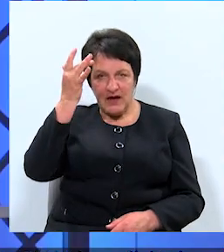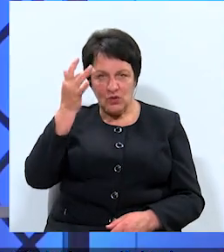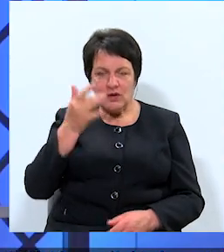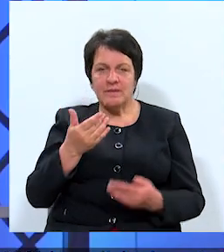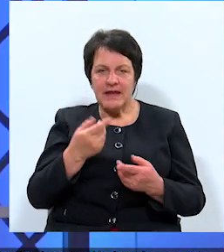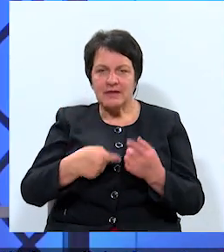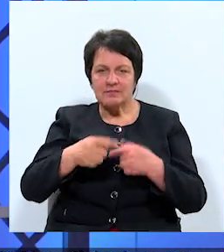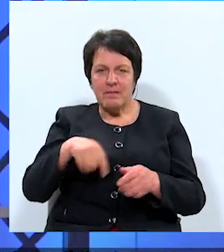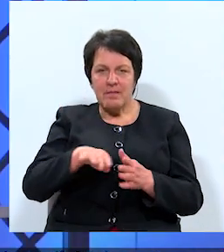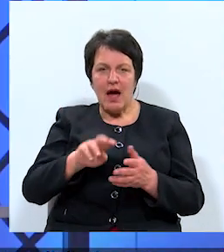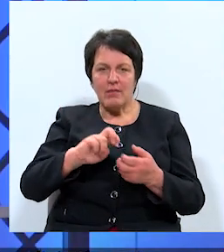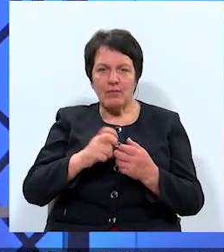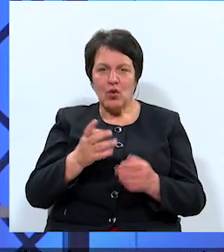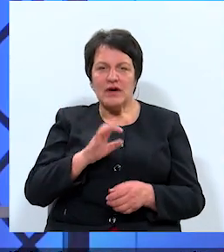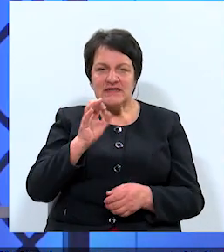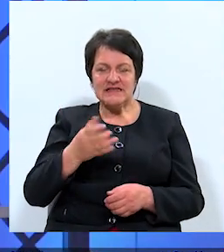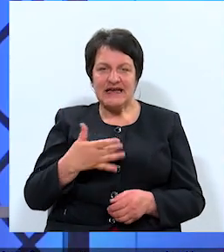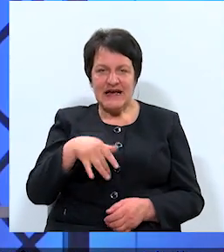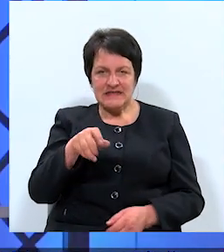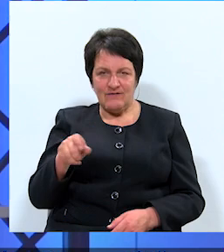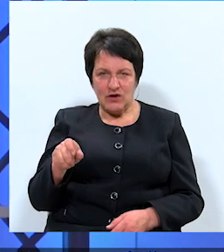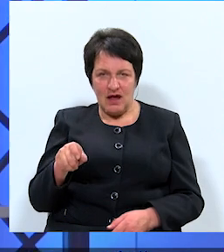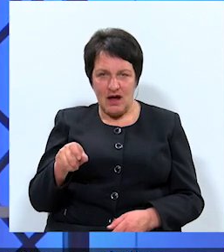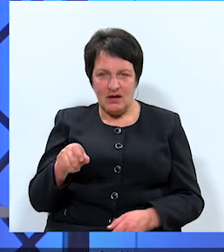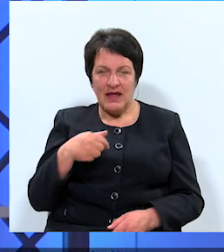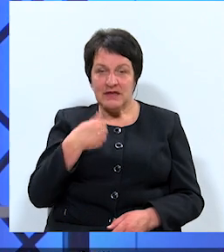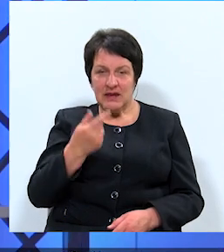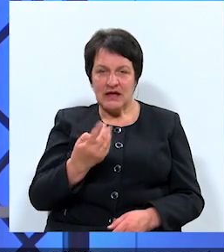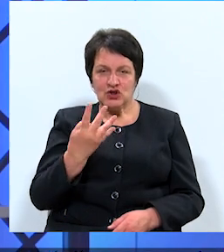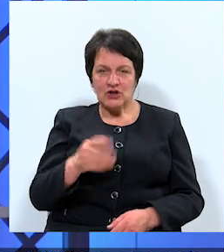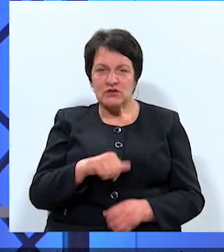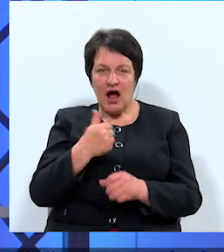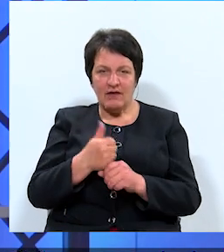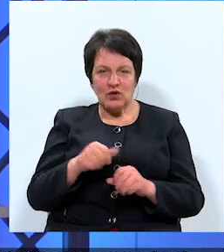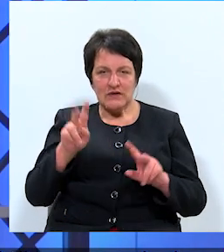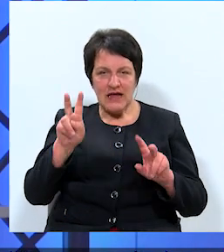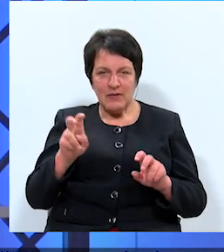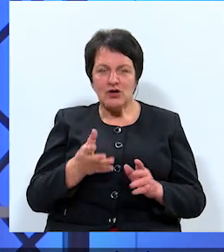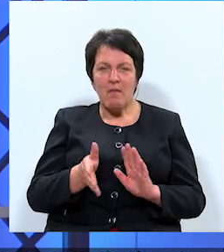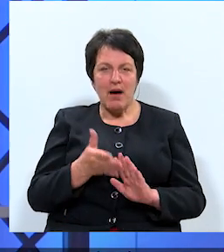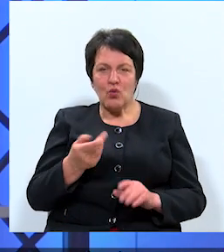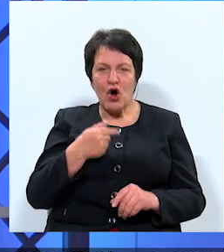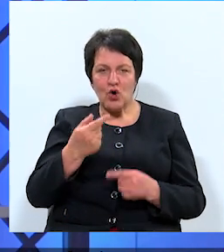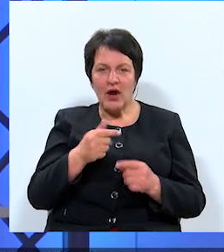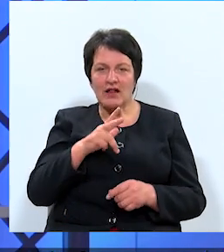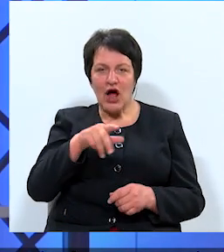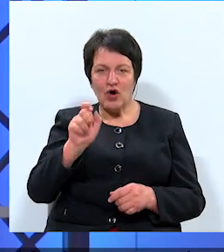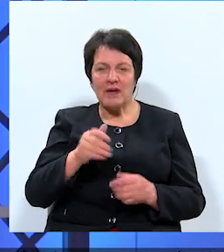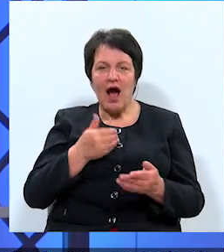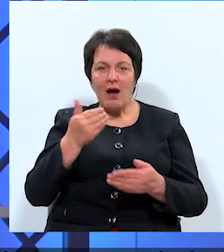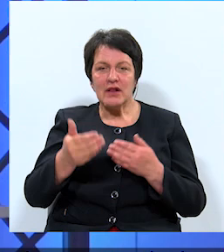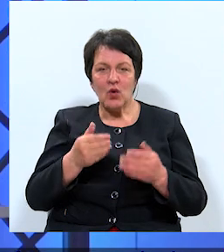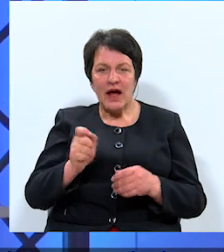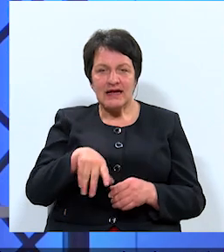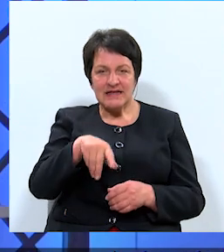tām problēmām, kuras minēja iedzīvotāji. vēlreiz atgādināšu uz četrus galvenos tematus, par kuriem runāja Daugavpilī aptaujā tie